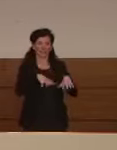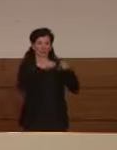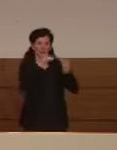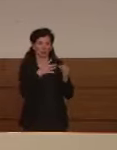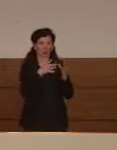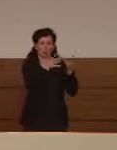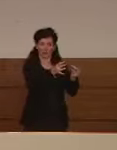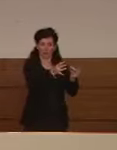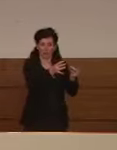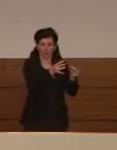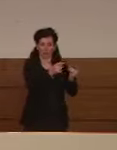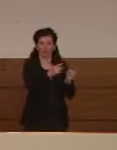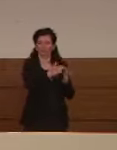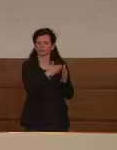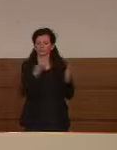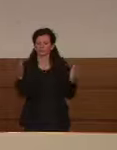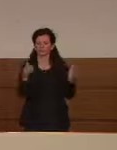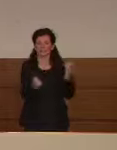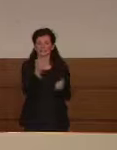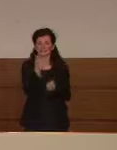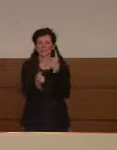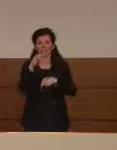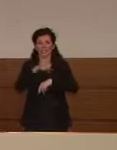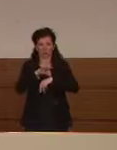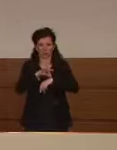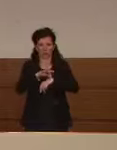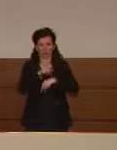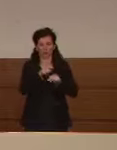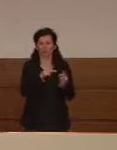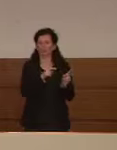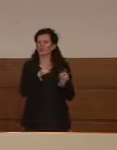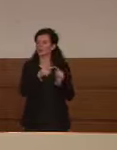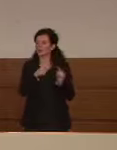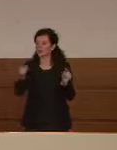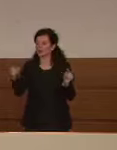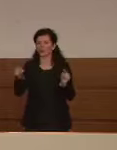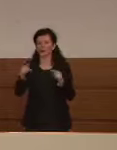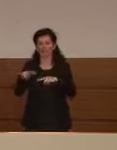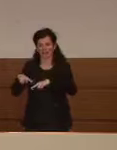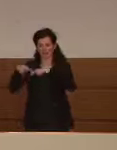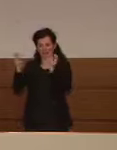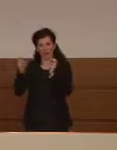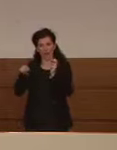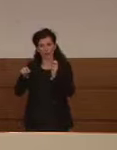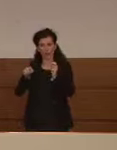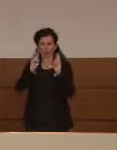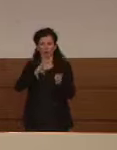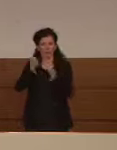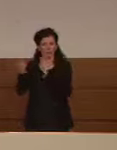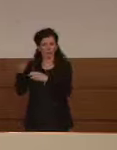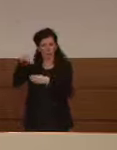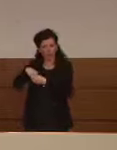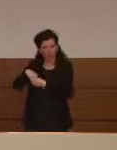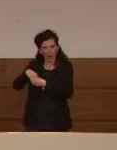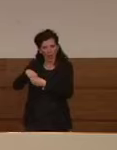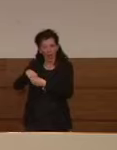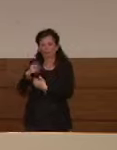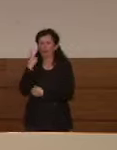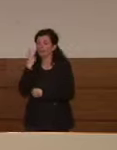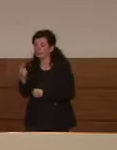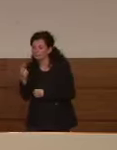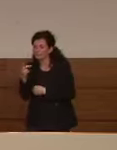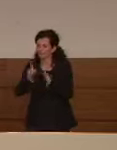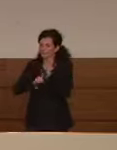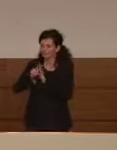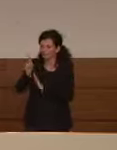momento della diagnosi, ospedalizzazione e esito favorevole. Nella maggior parte dei casi,